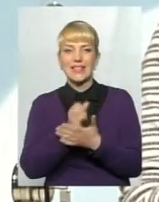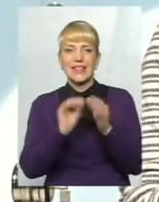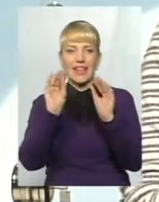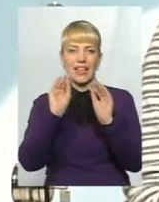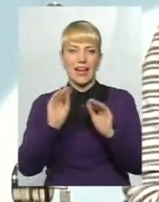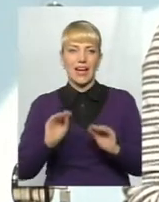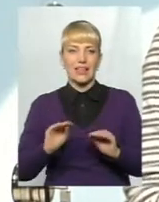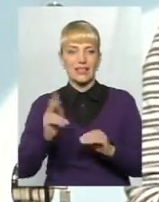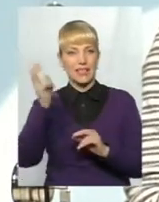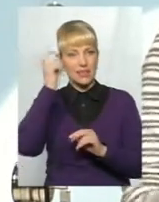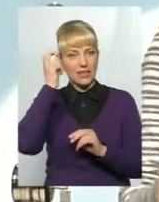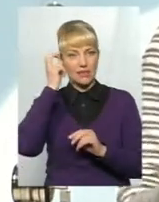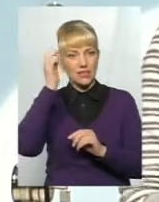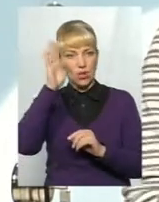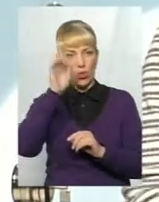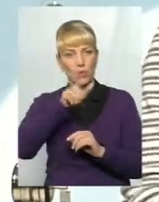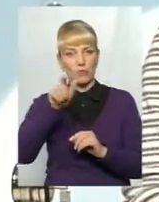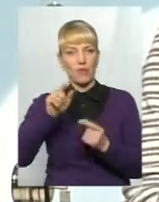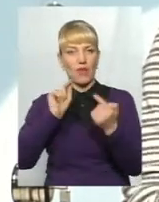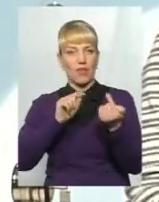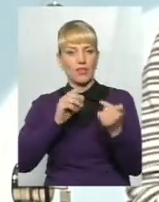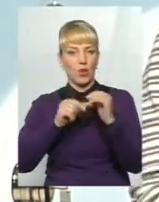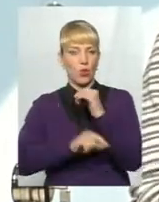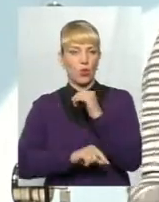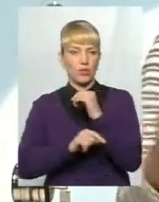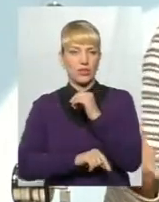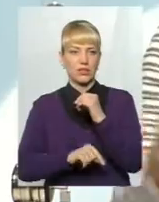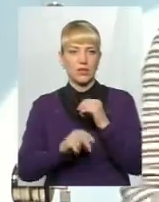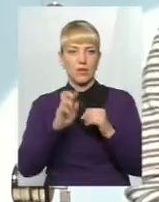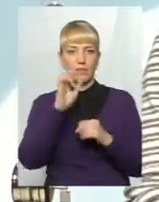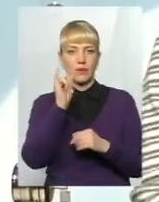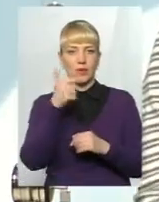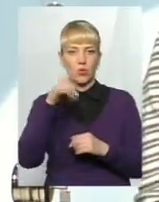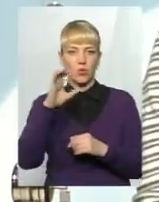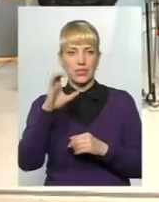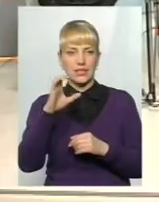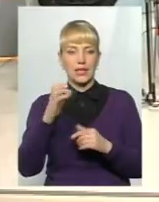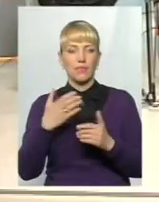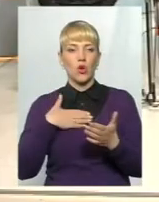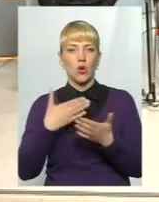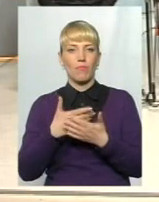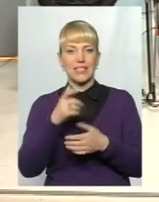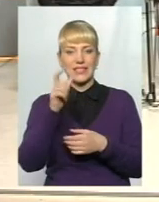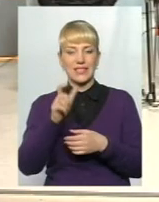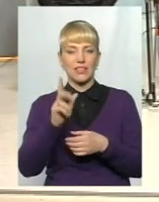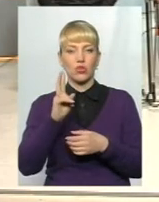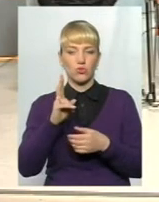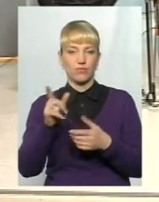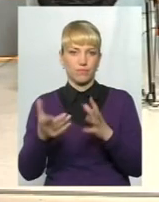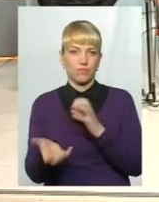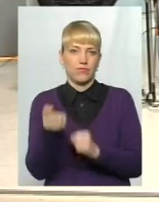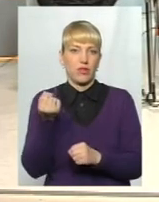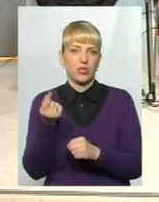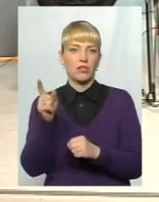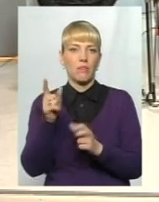київських хлопців, антикорупційників, Бігус, є такий громадський діяч, і він нас виручає. Тому що там